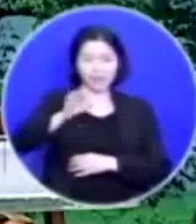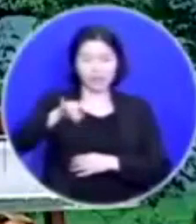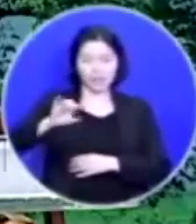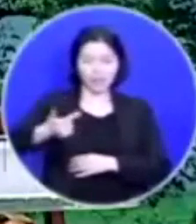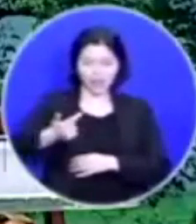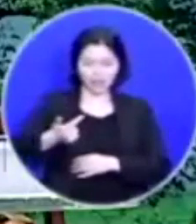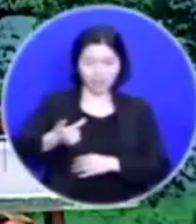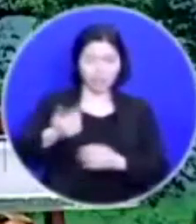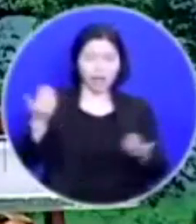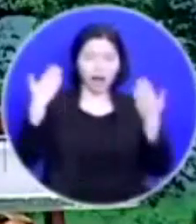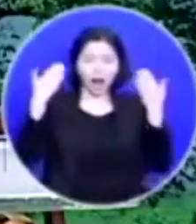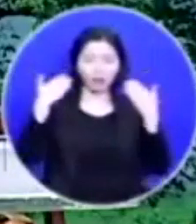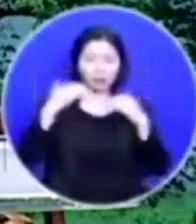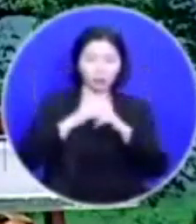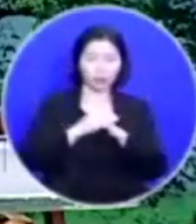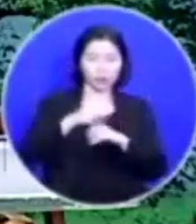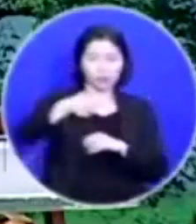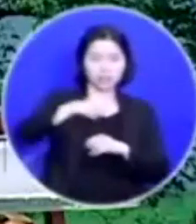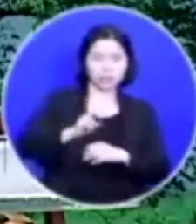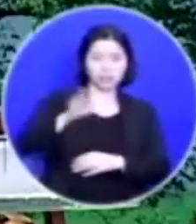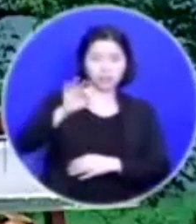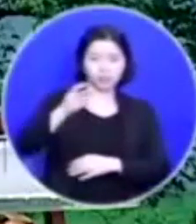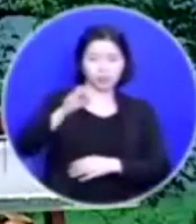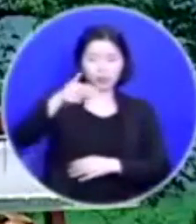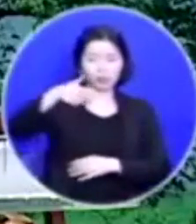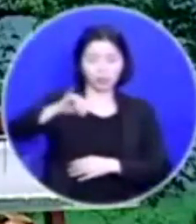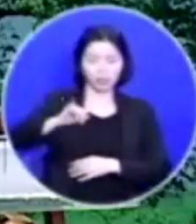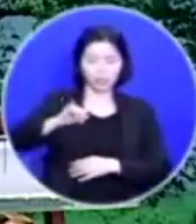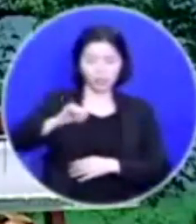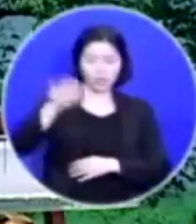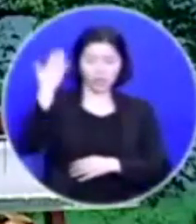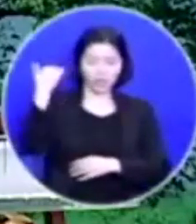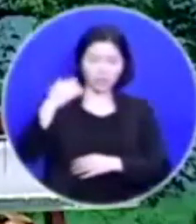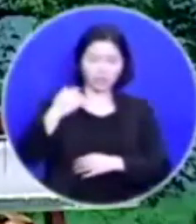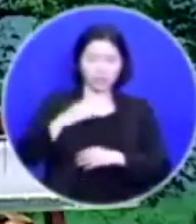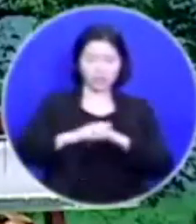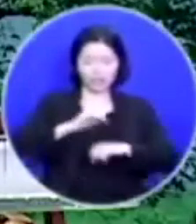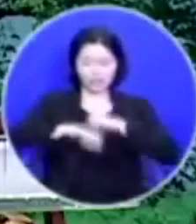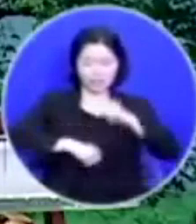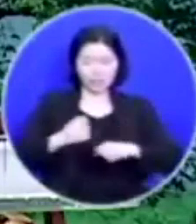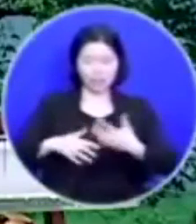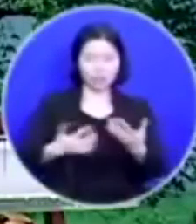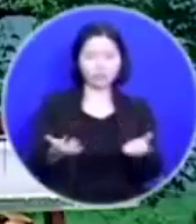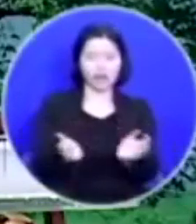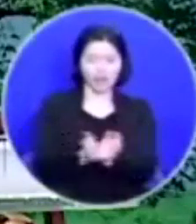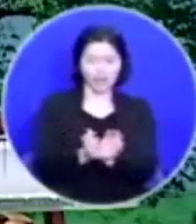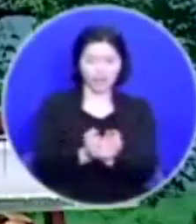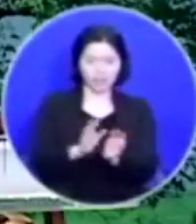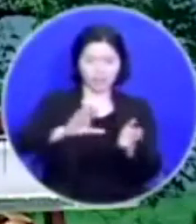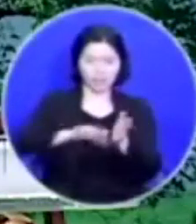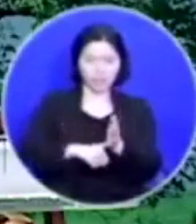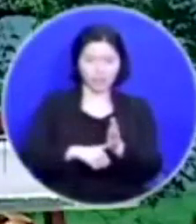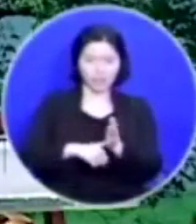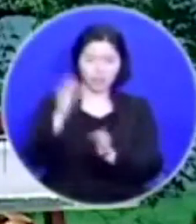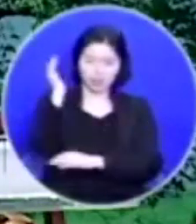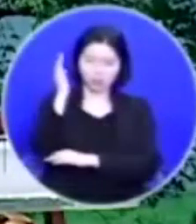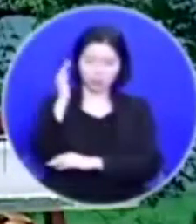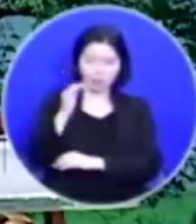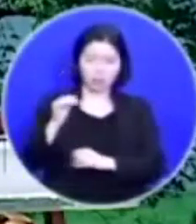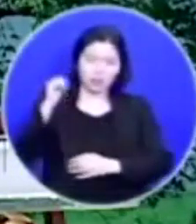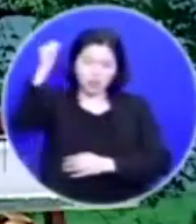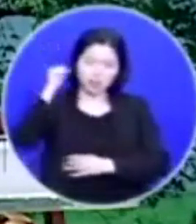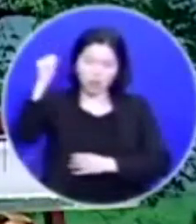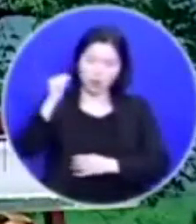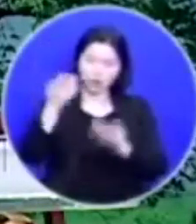대학생들이 막 데모하고 일어날 때 그때 그 흥분한 대학생들 앞에서 이런 연설을 한 적이 있습니다